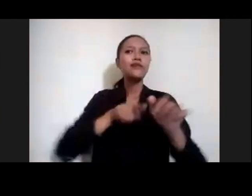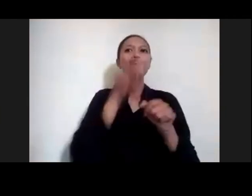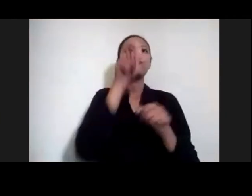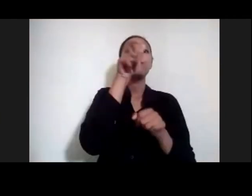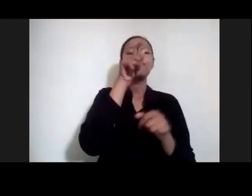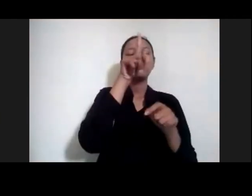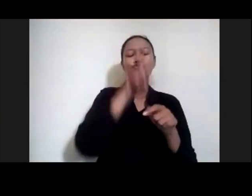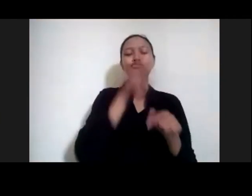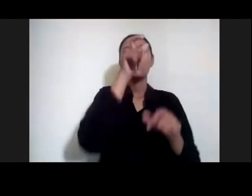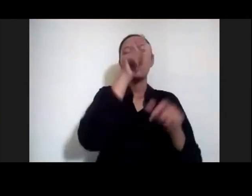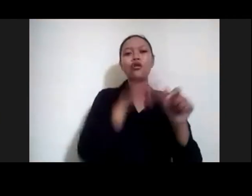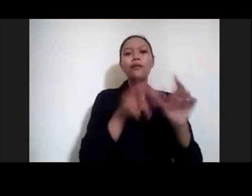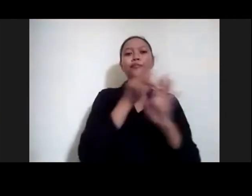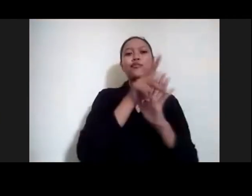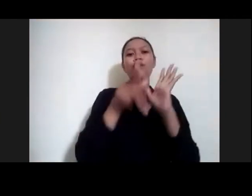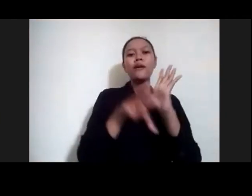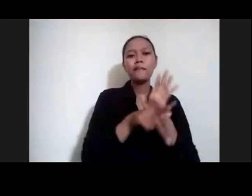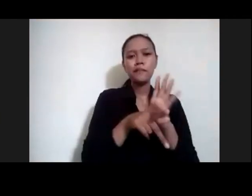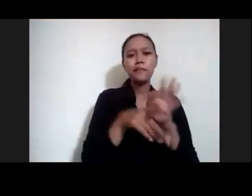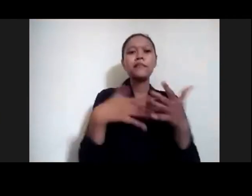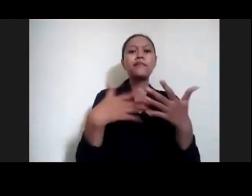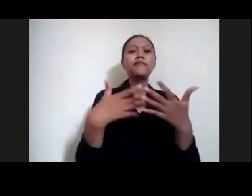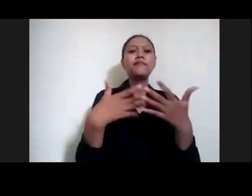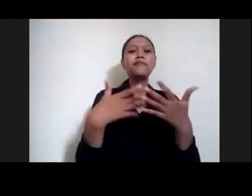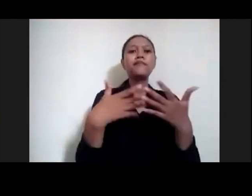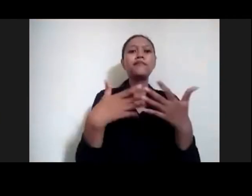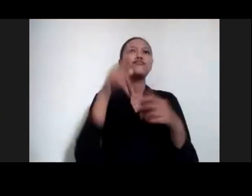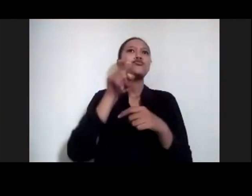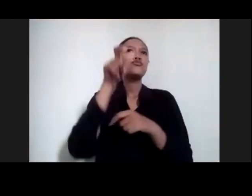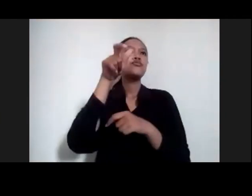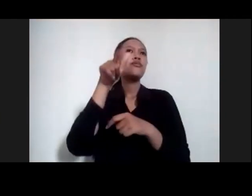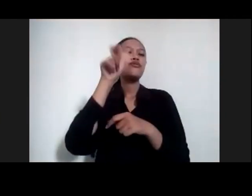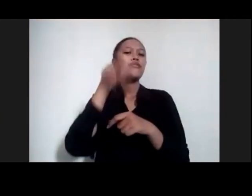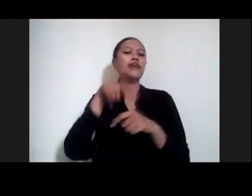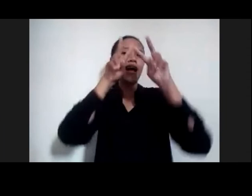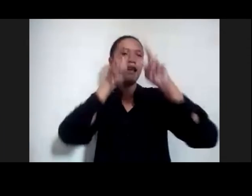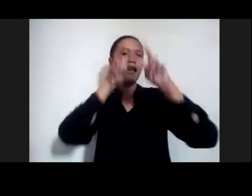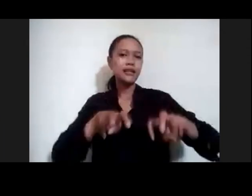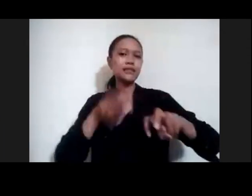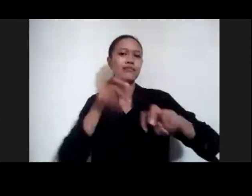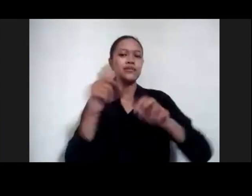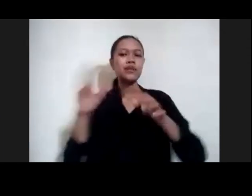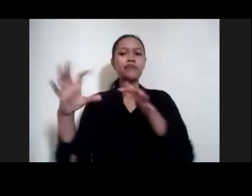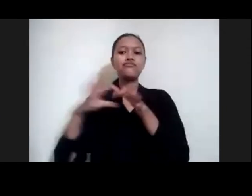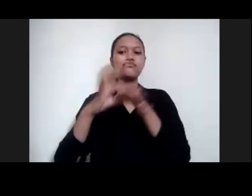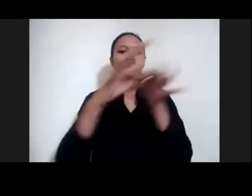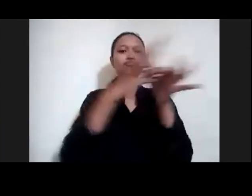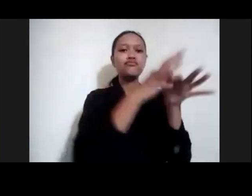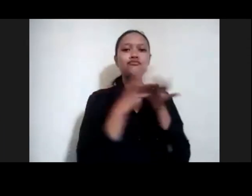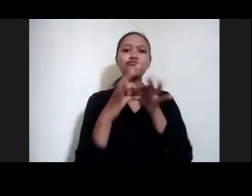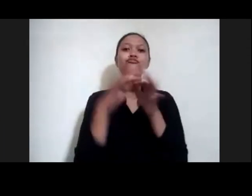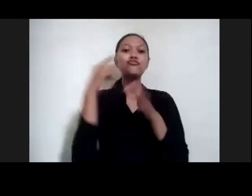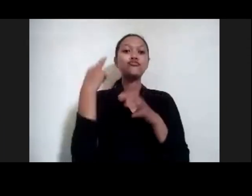Dia butuh data analis yang bisa kerja bareng untuk jadi satu laporan utuh.